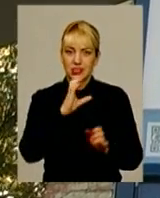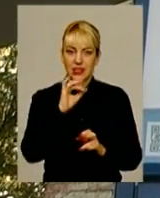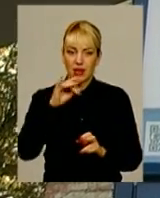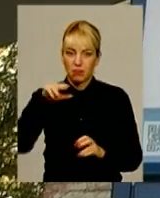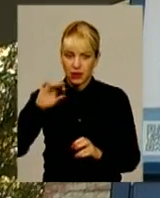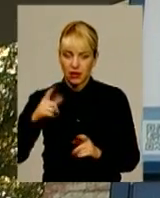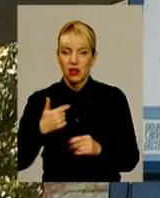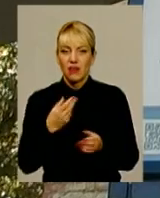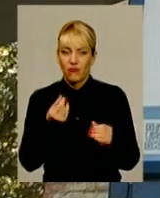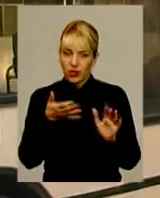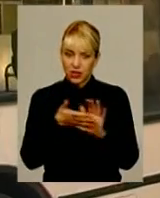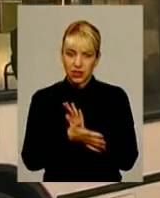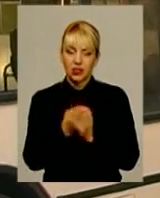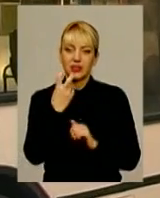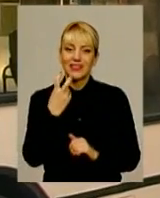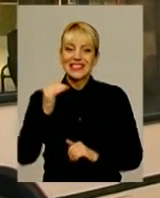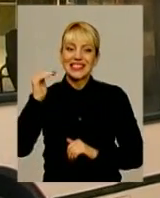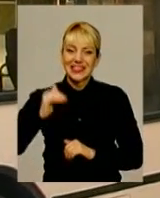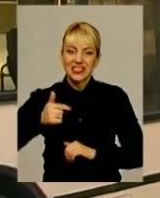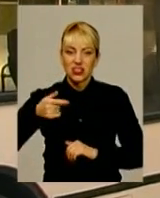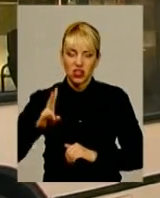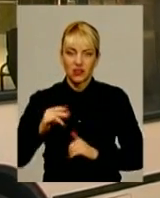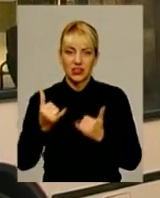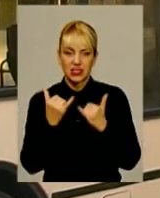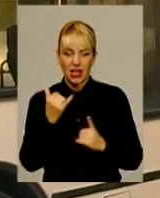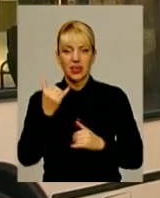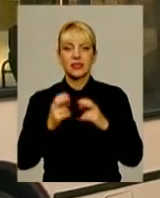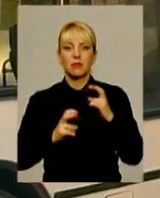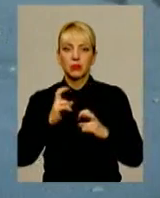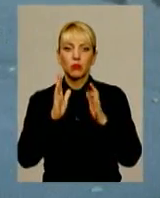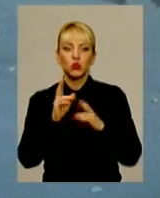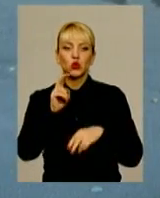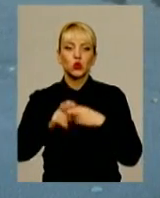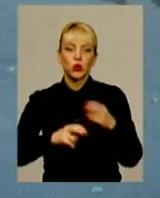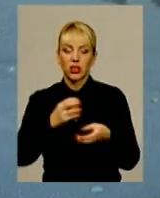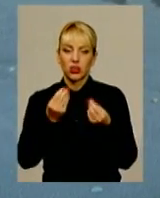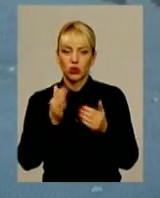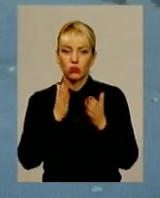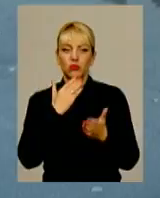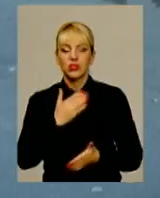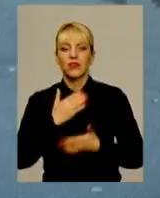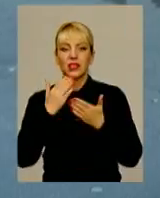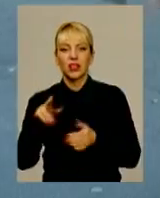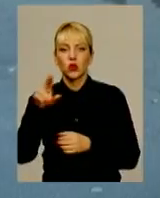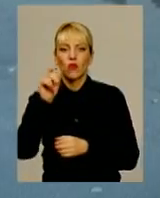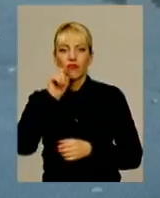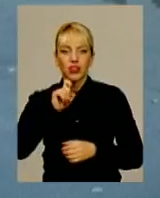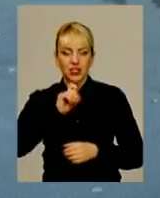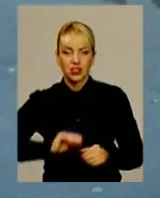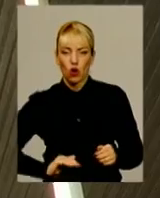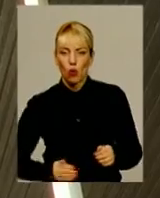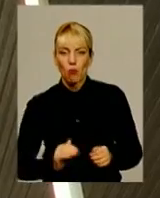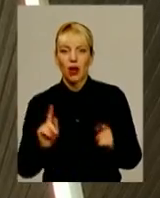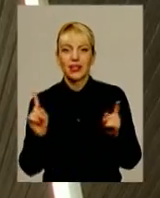на них чималу суму – 200 тисяч гривень. Нині підприємство знову шукатиме гроші та звертатиметься до вінницької компанії, які